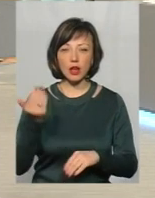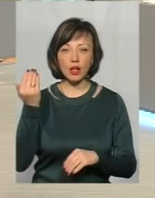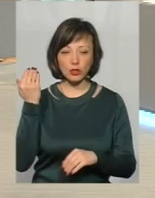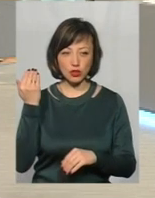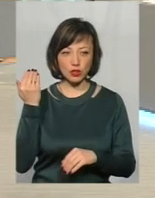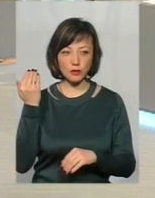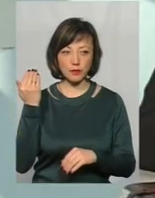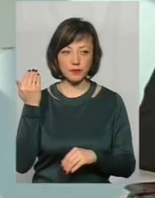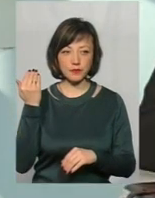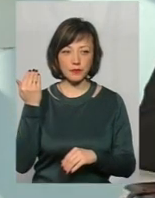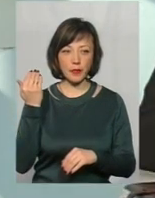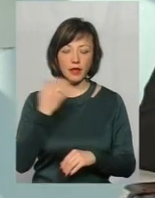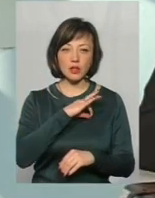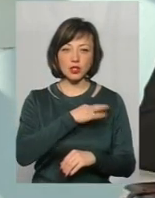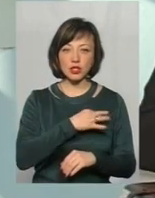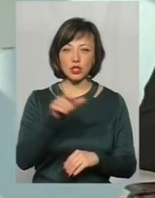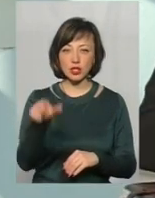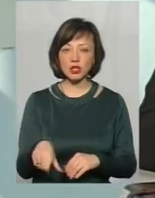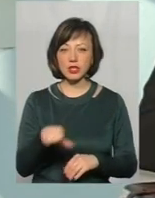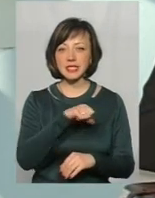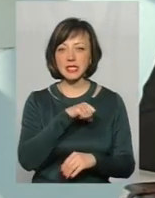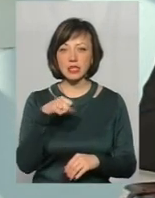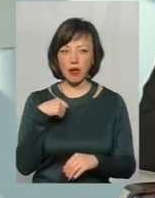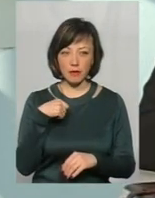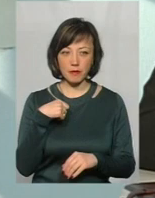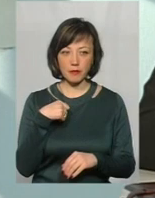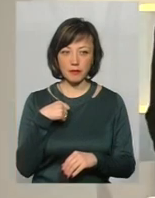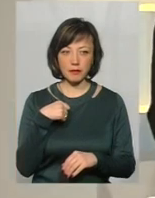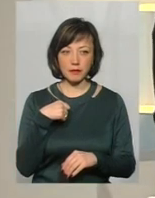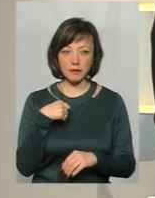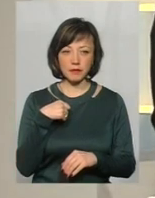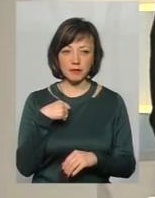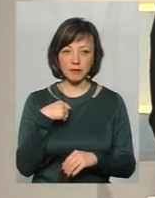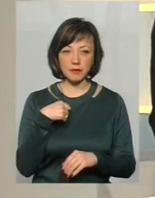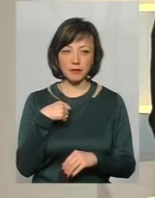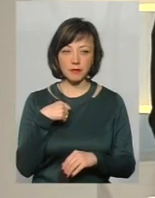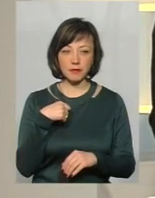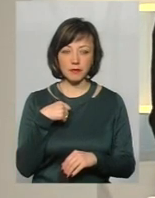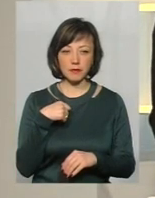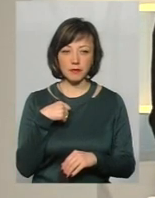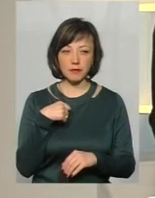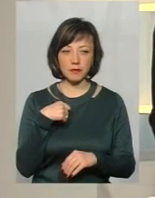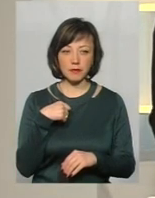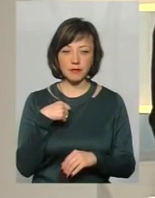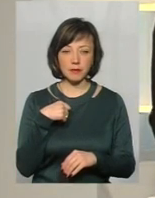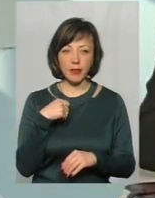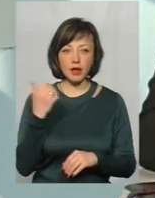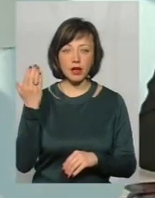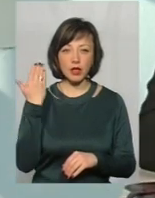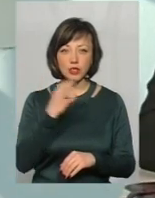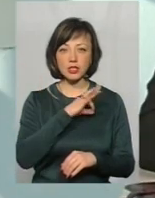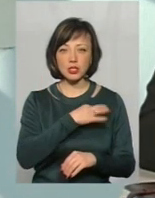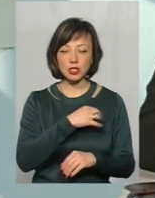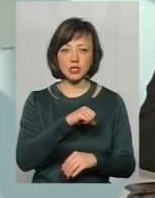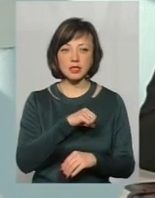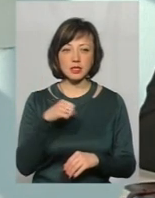слідчий сам, як от речниця МВС наголошувала, раніше слідчий